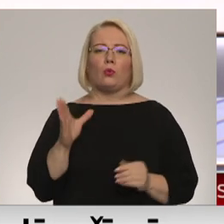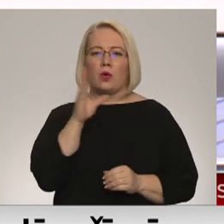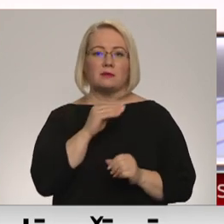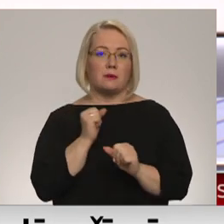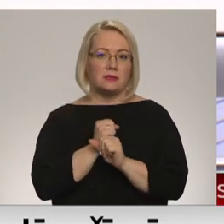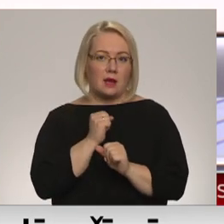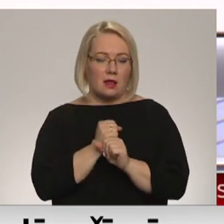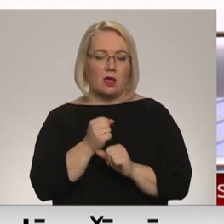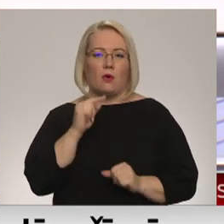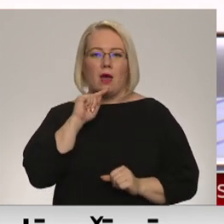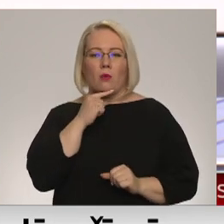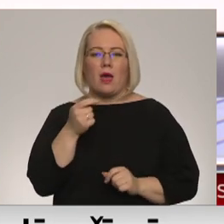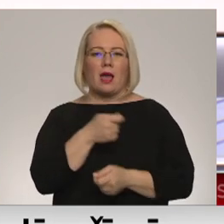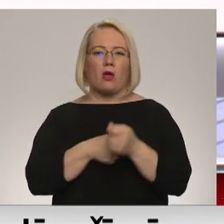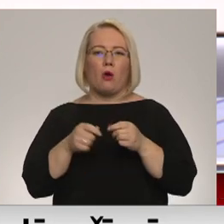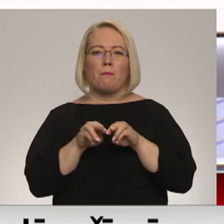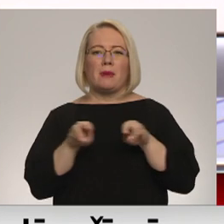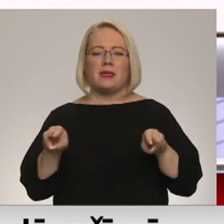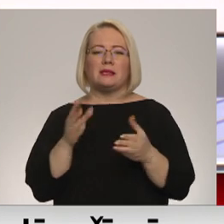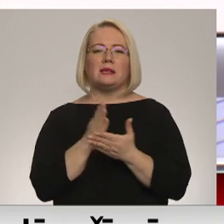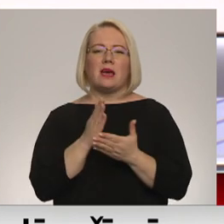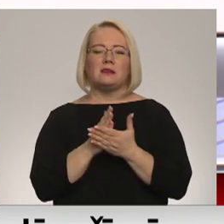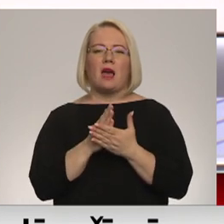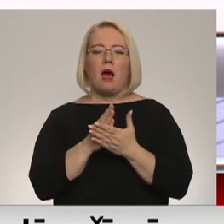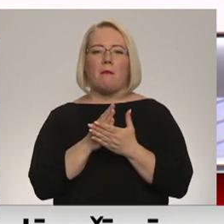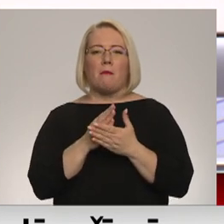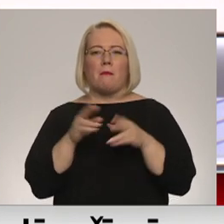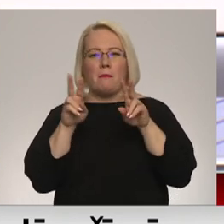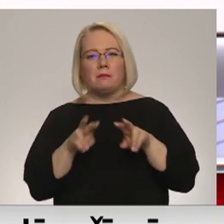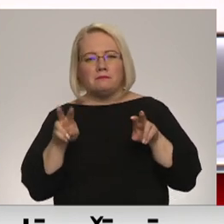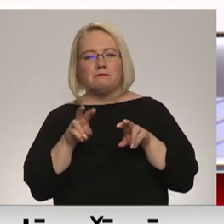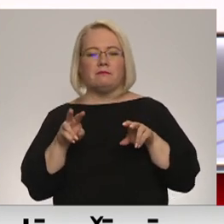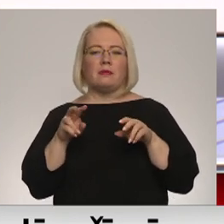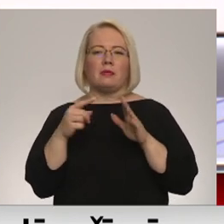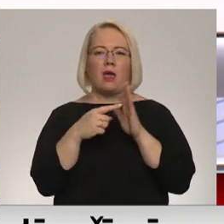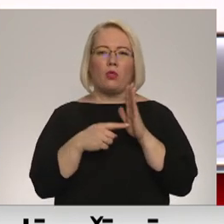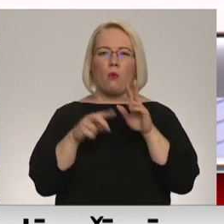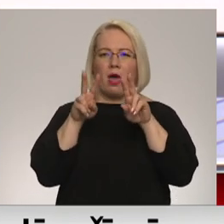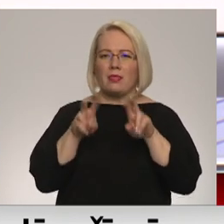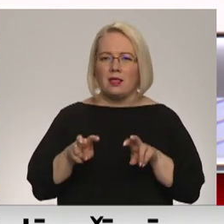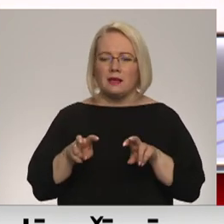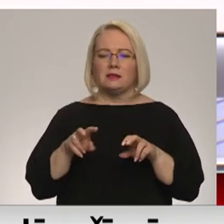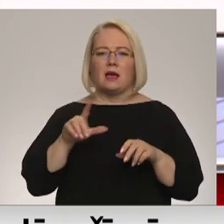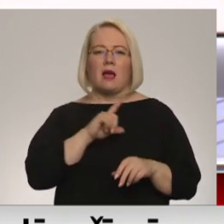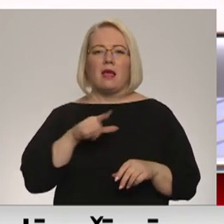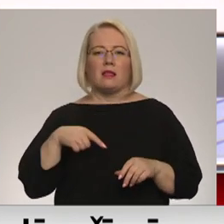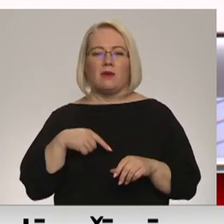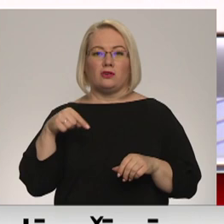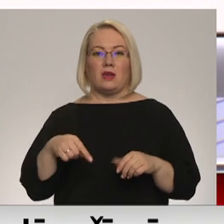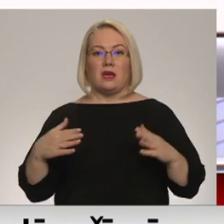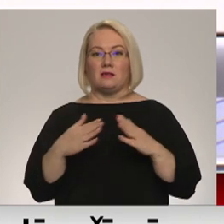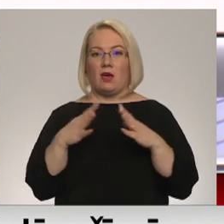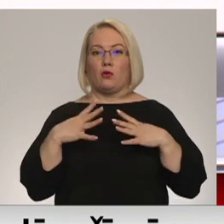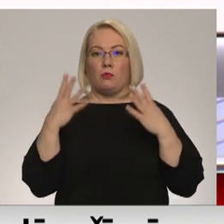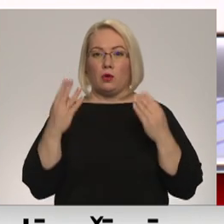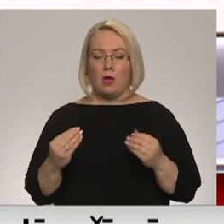Mēs no ekonomikas ministrijas esam veikuši data analīzi un redzam, ka latviešu šajās svētka brīvdienās un arī pirms tam